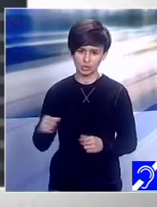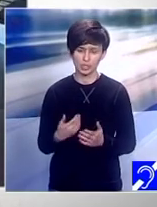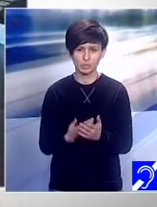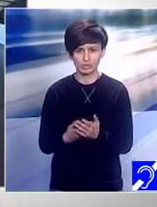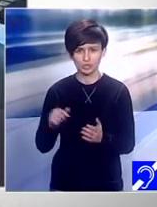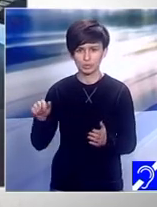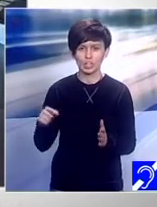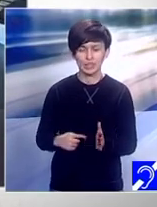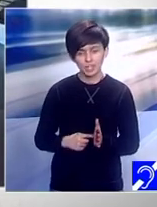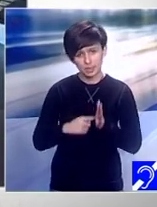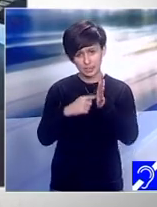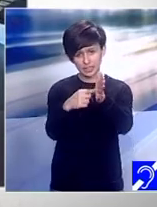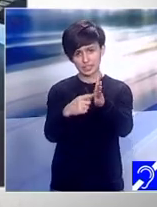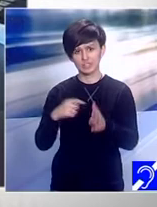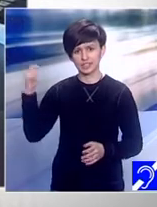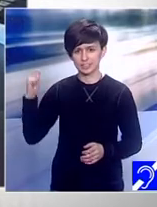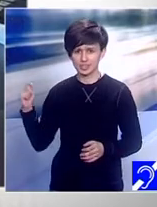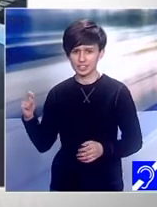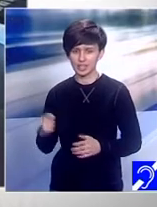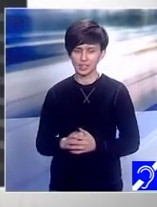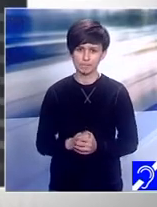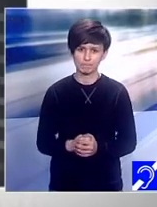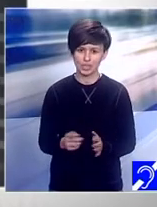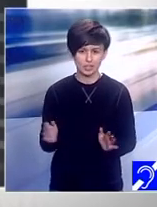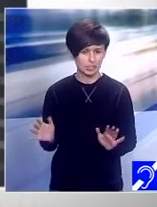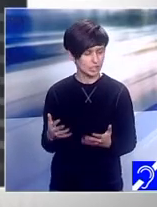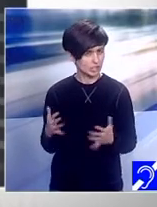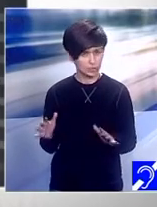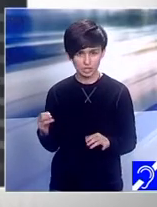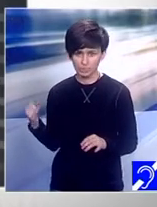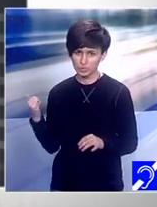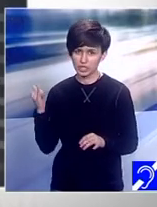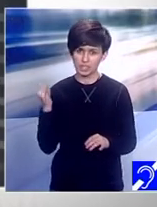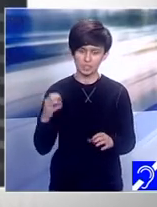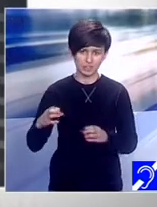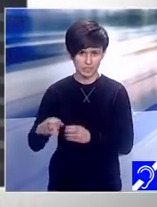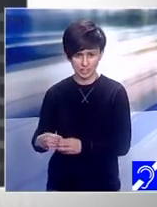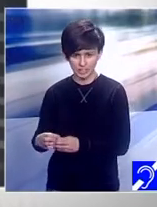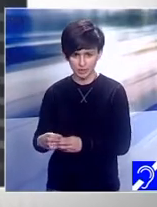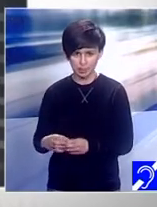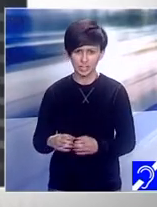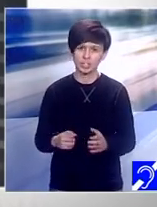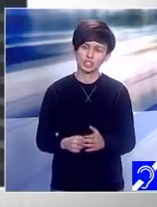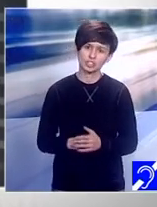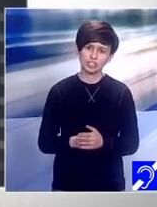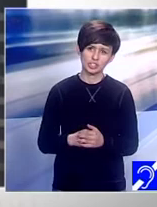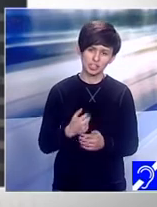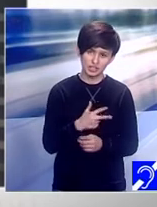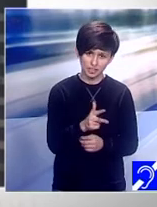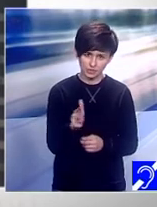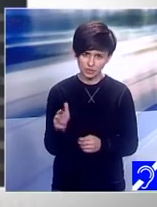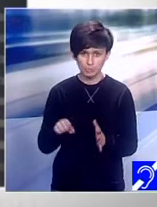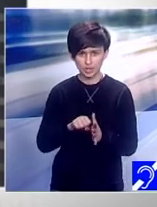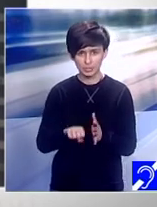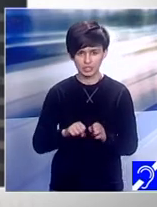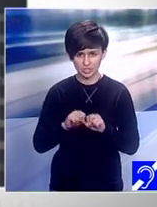avem încă oricum. Întotdeauna când vii în echipa noastră și registrăm știri sau pregătim un reportaj, întotdeauna ne